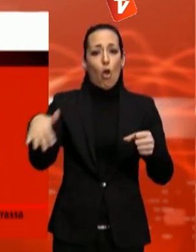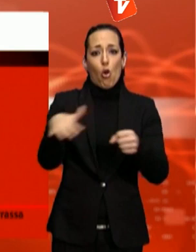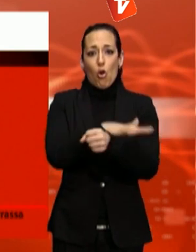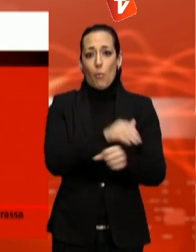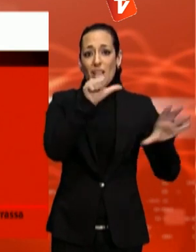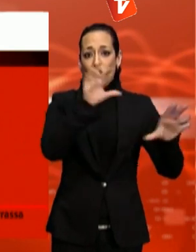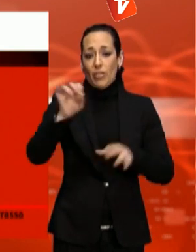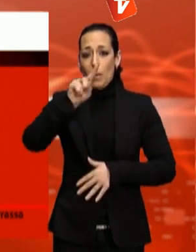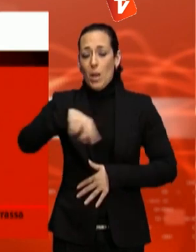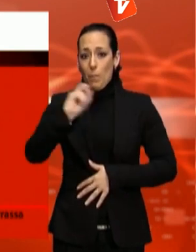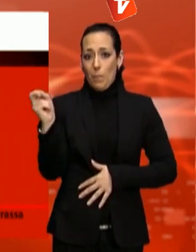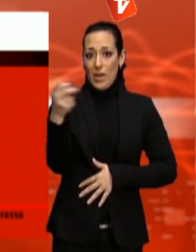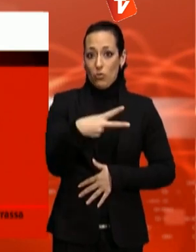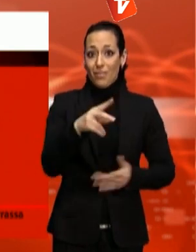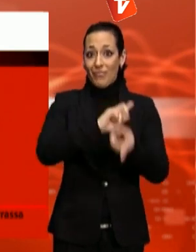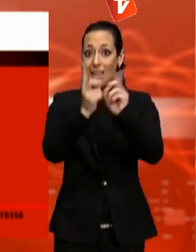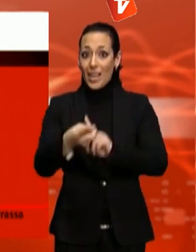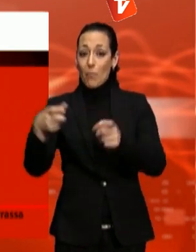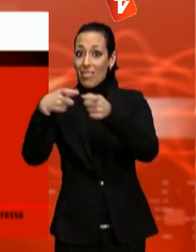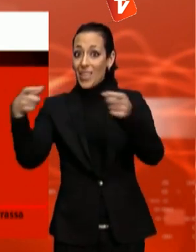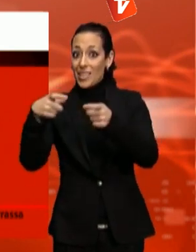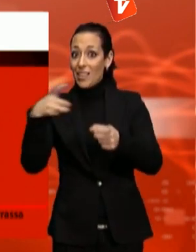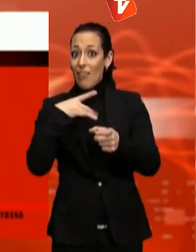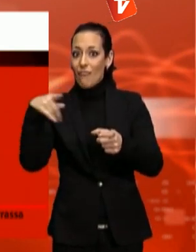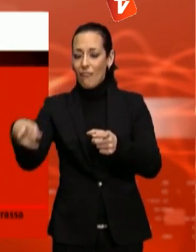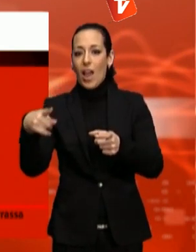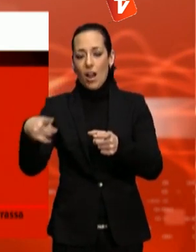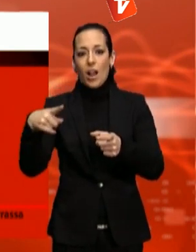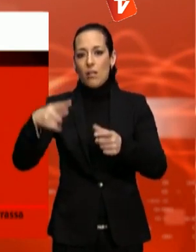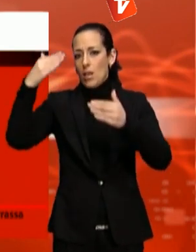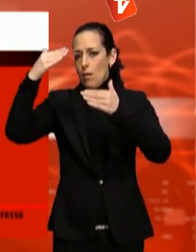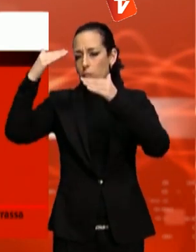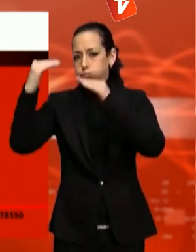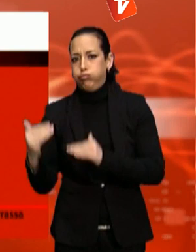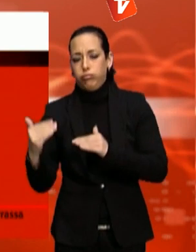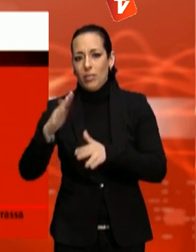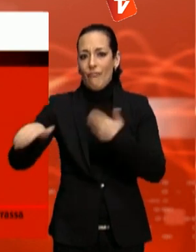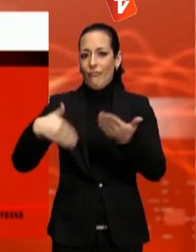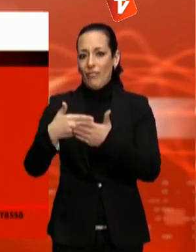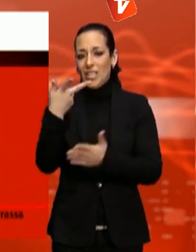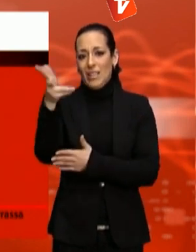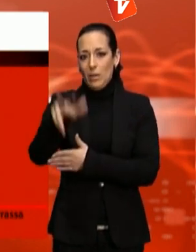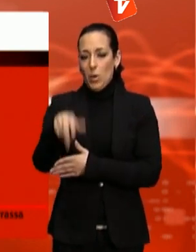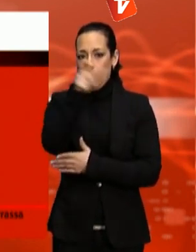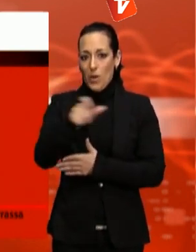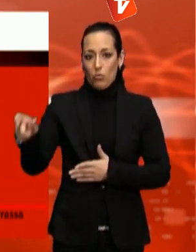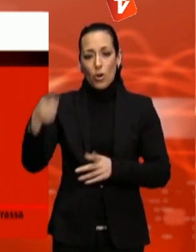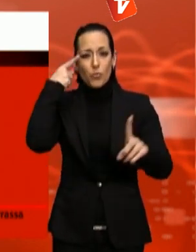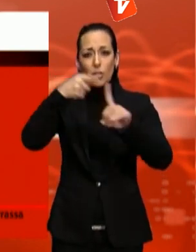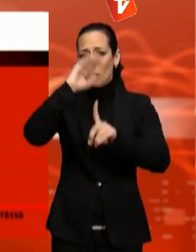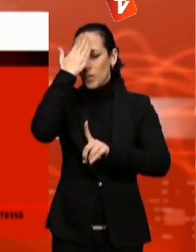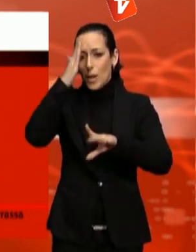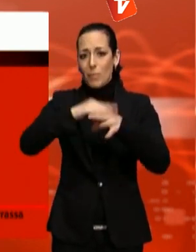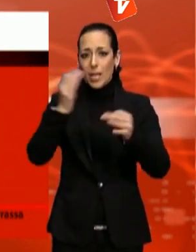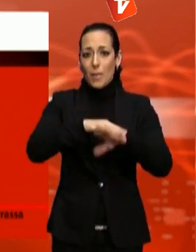T-Blanca reduirà aquest nombre fins a les 23.000. El principal objectiu amb la reforma de la targeta és l'estalvi de l'administració. L'Ajuntament